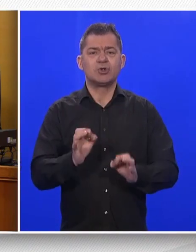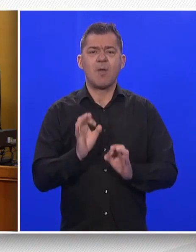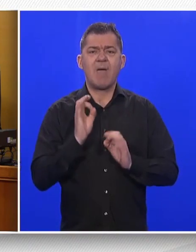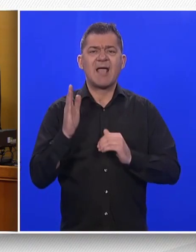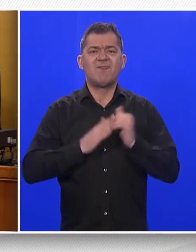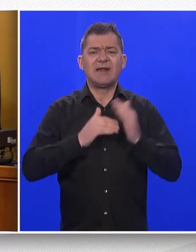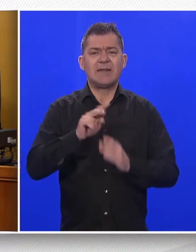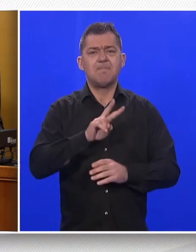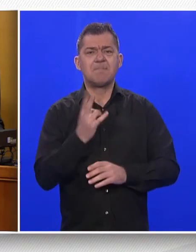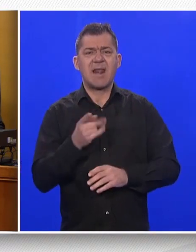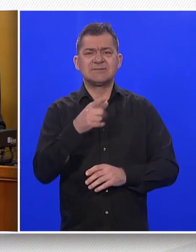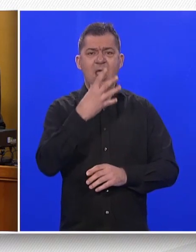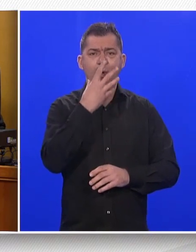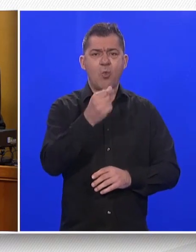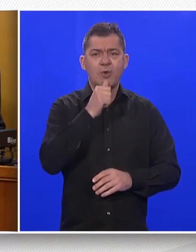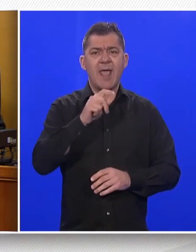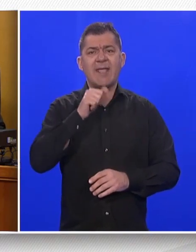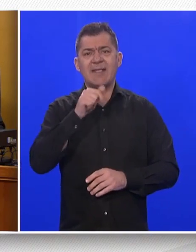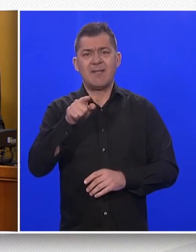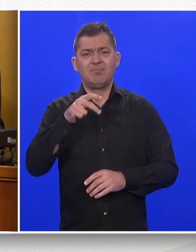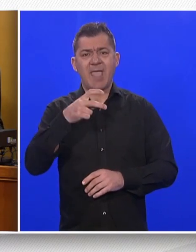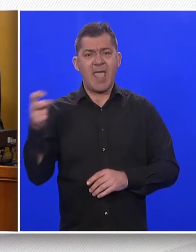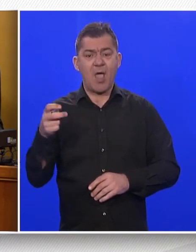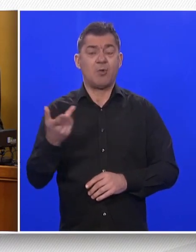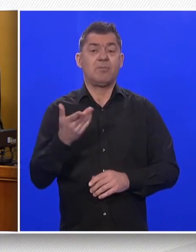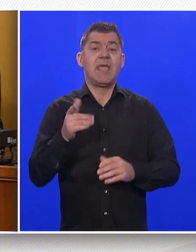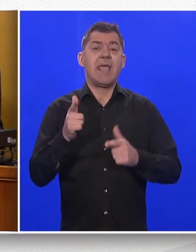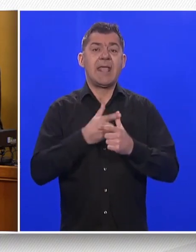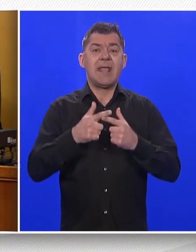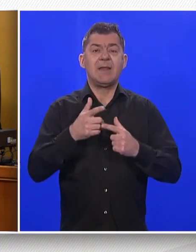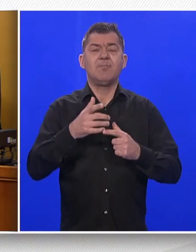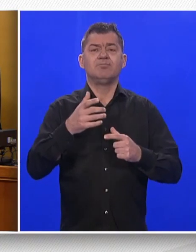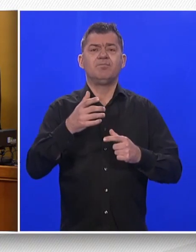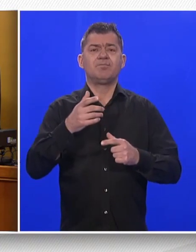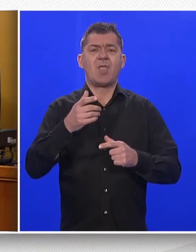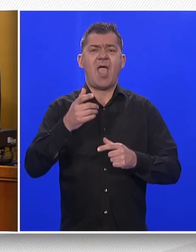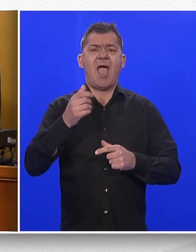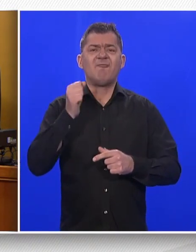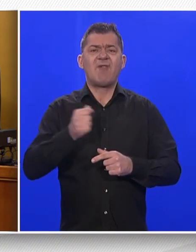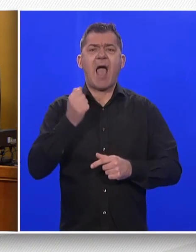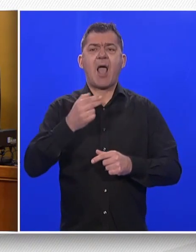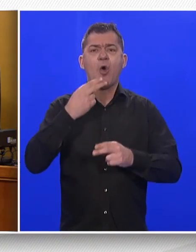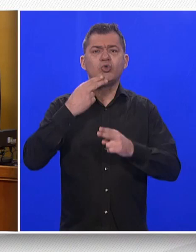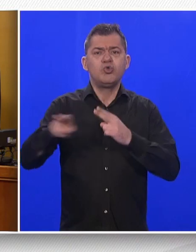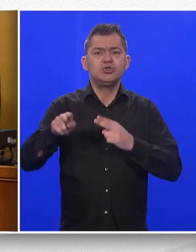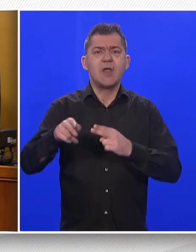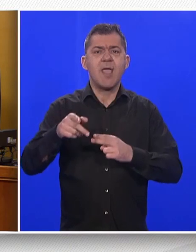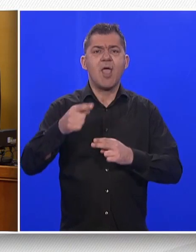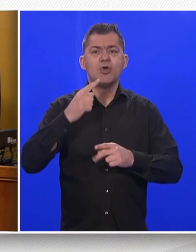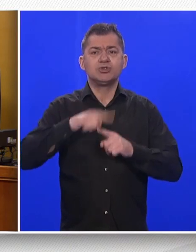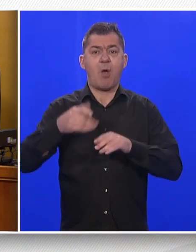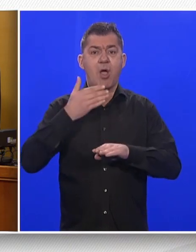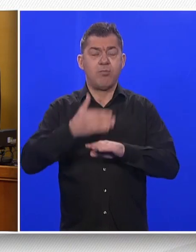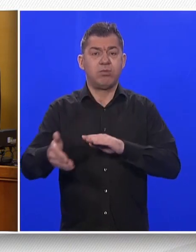očekivati i tužbe protiv hrvatskih željeznica, jer vam vlak recimo iz Osijeka do Zagreba bi trebao po voznom redu voziti 4,5